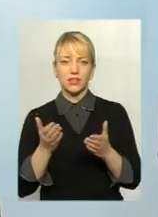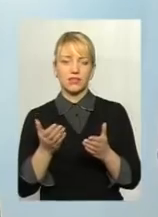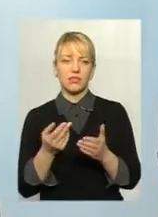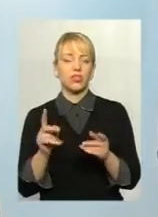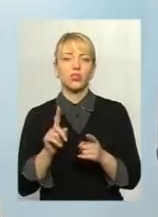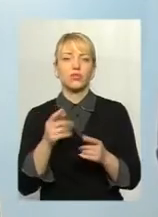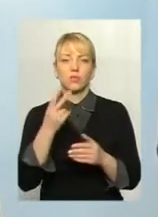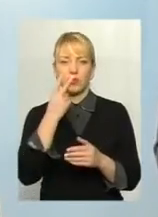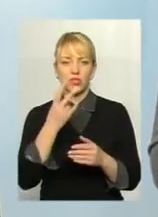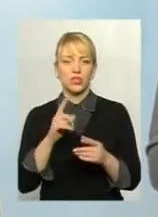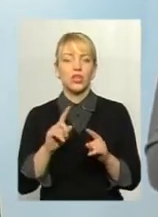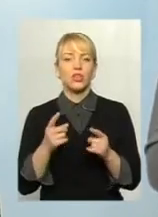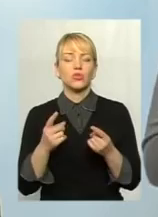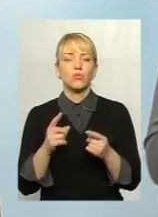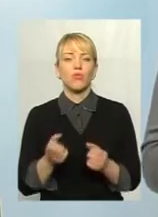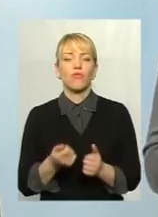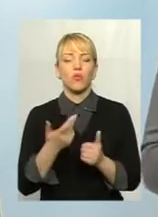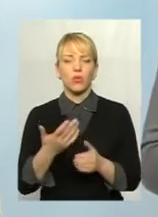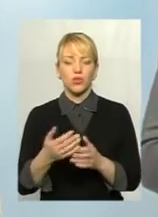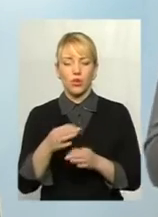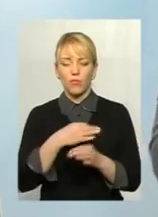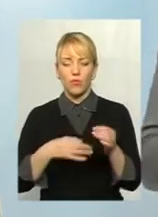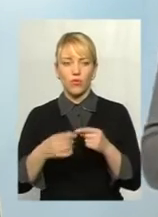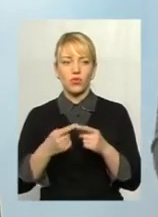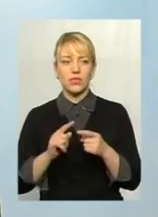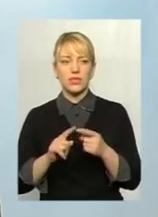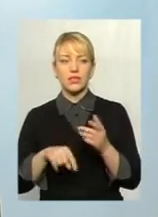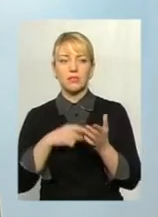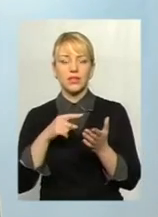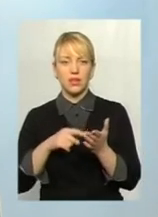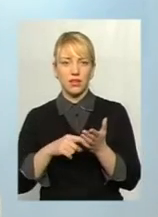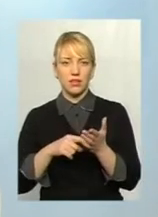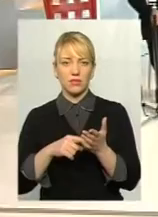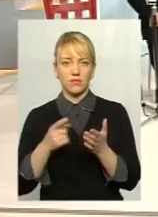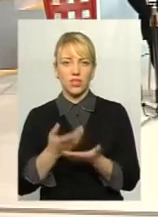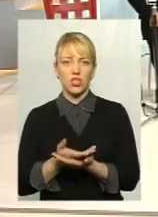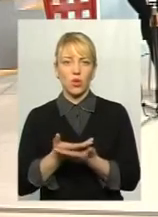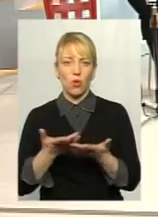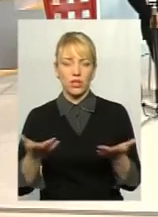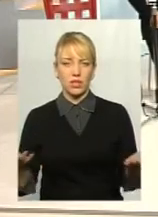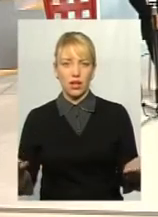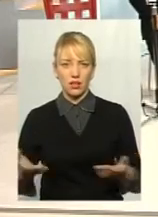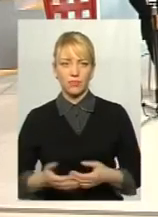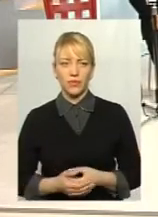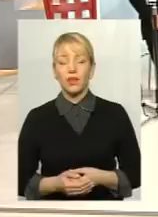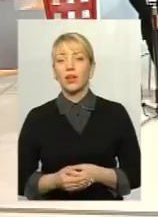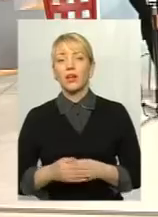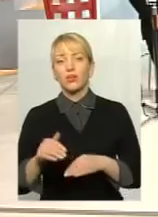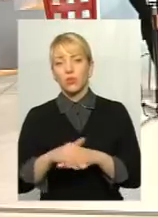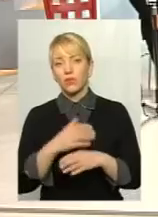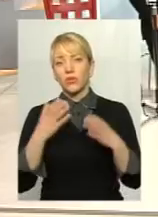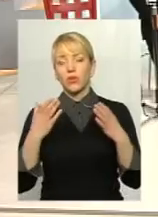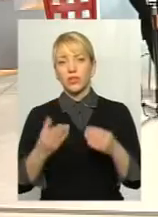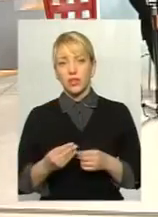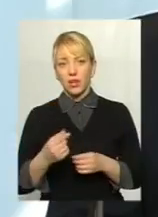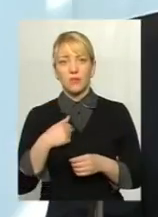бачите зараз? Чому вкотре обговорюєте це питання на такий наширокий загал? Всім доброго дня. Ну,